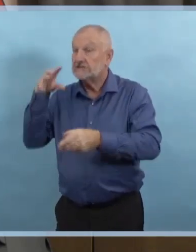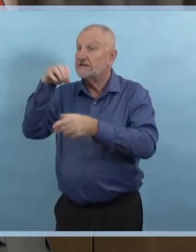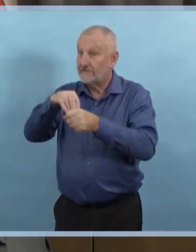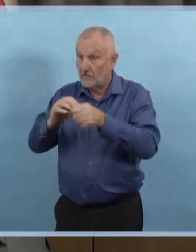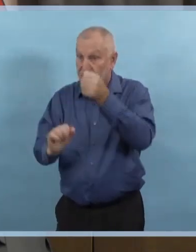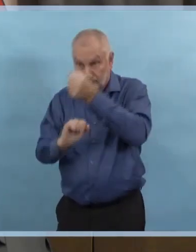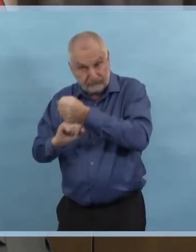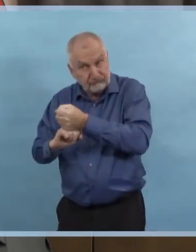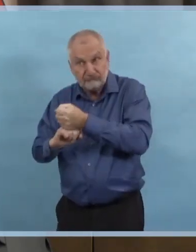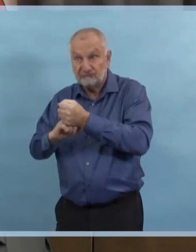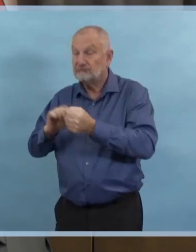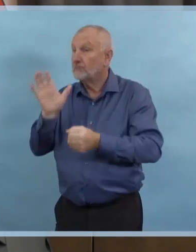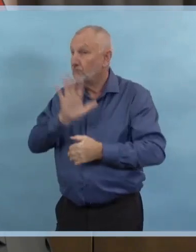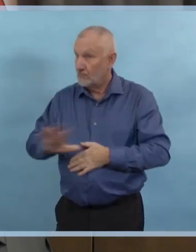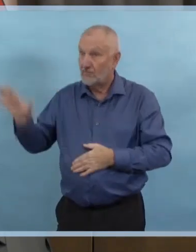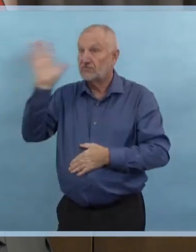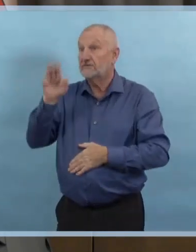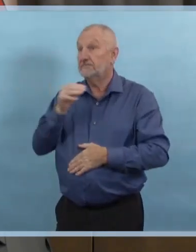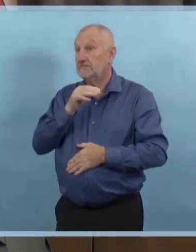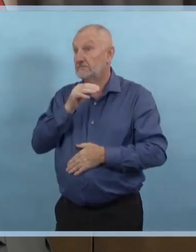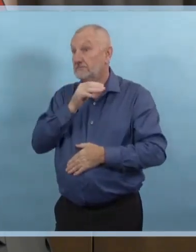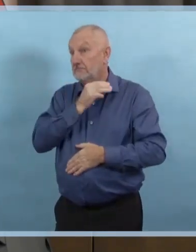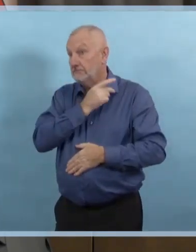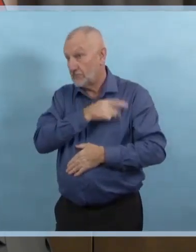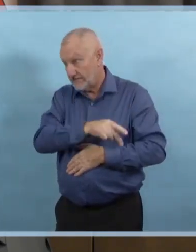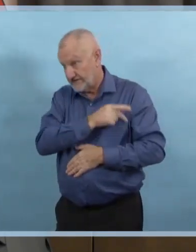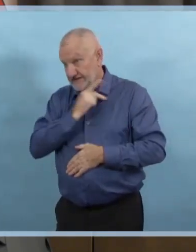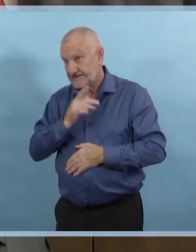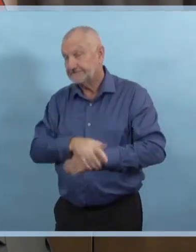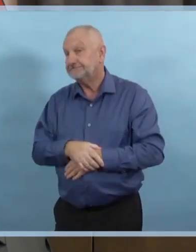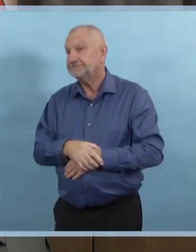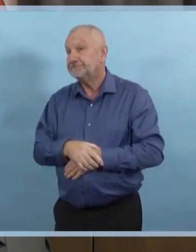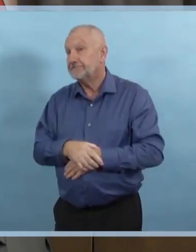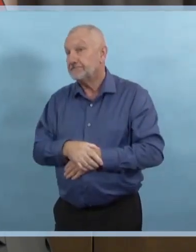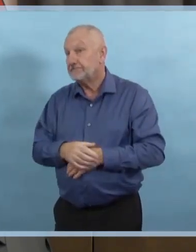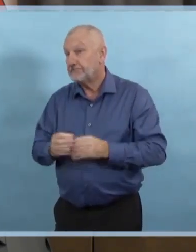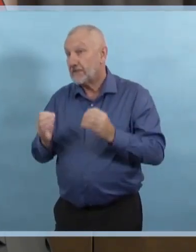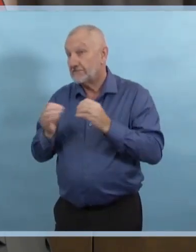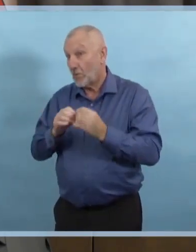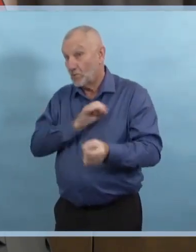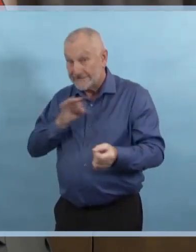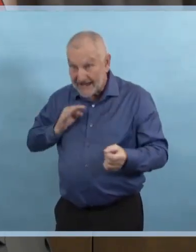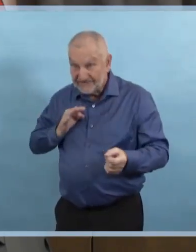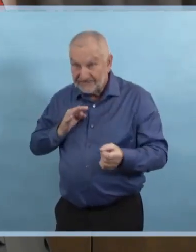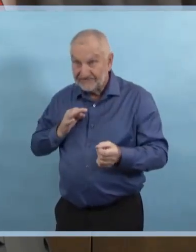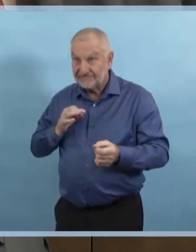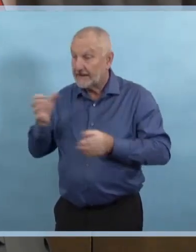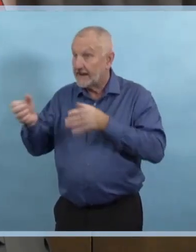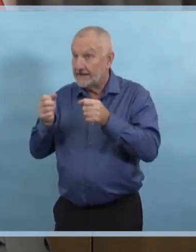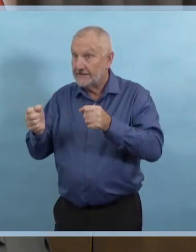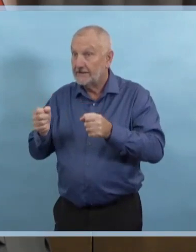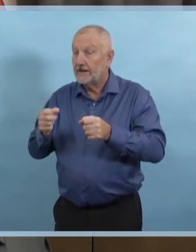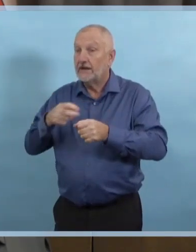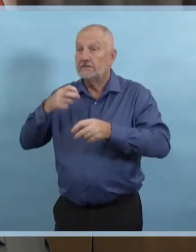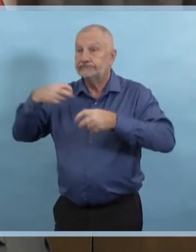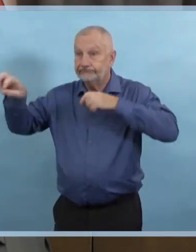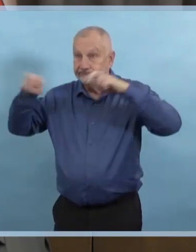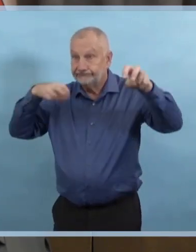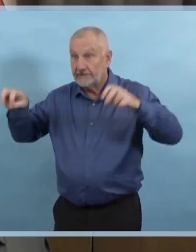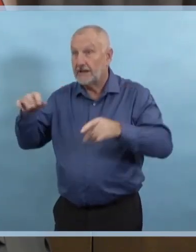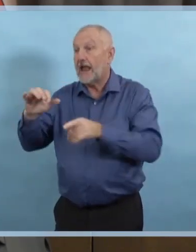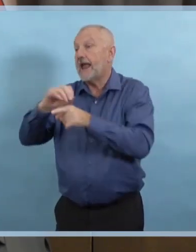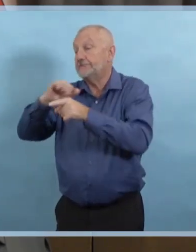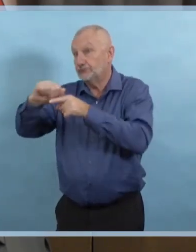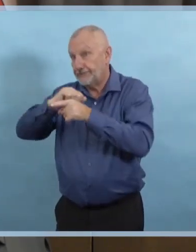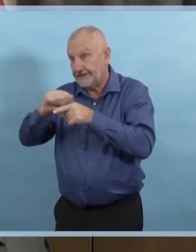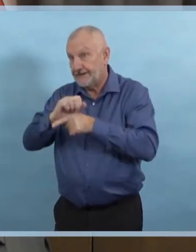déployé et formé pour travailler dans ces centres d'isolement afin de faire en sorte qu'il y a une capacité continue à mesure que nous voyons